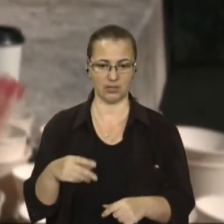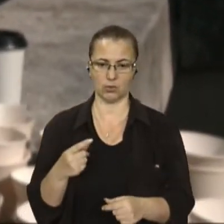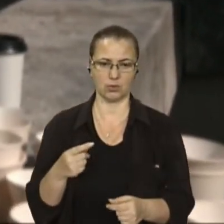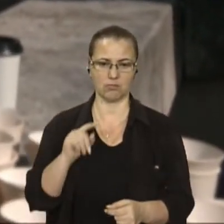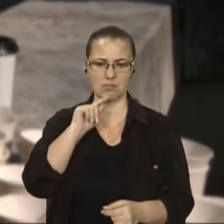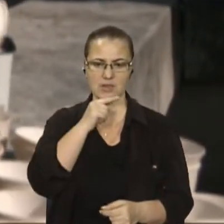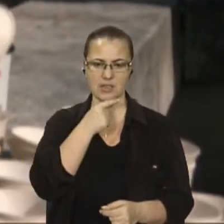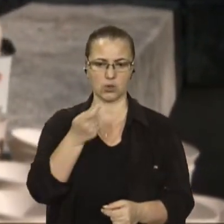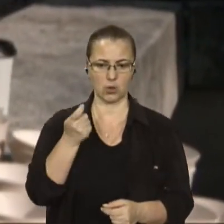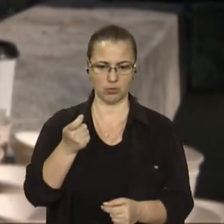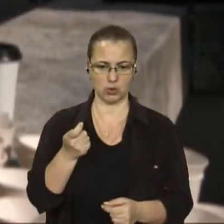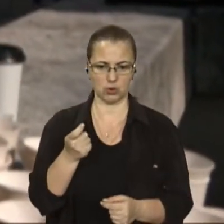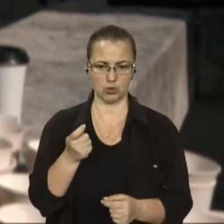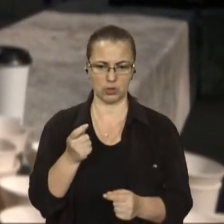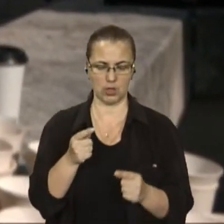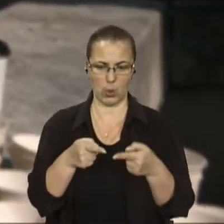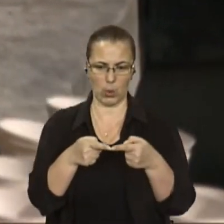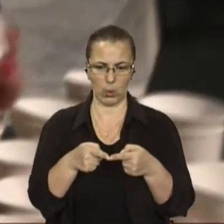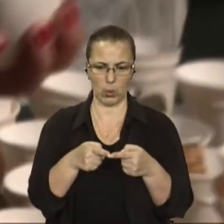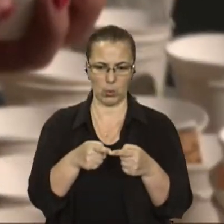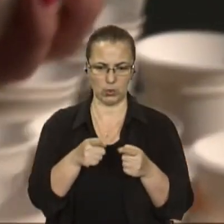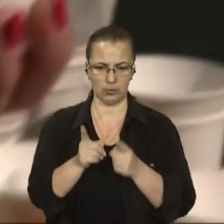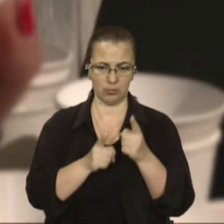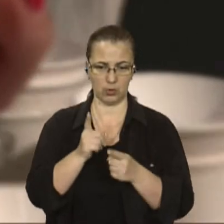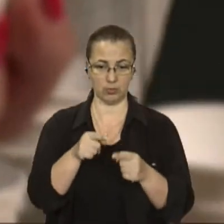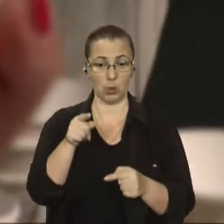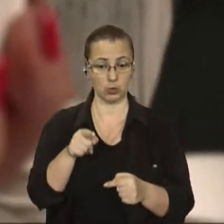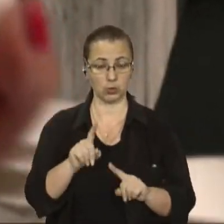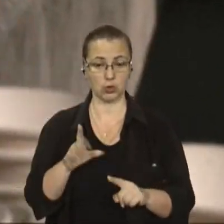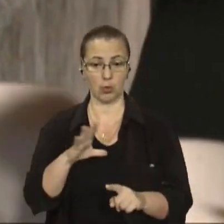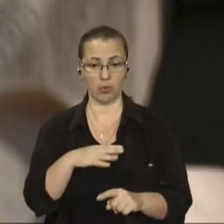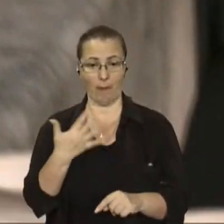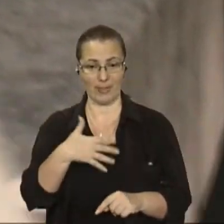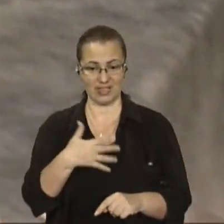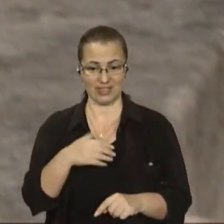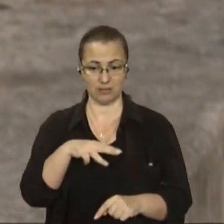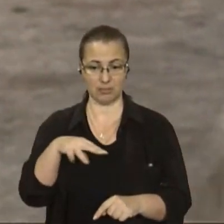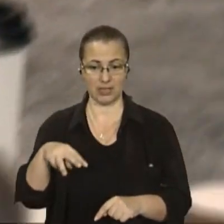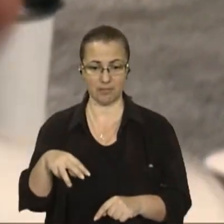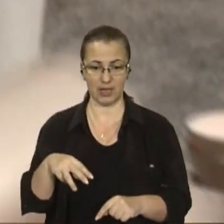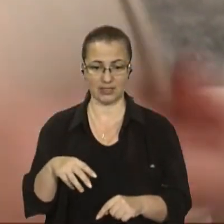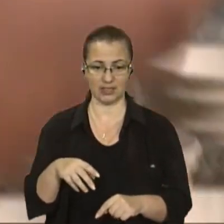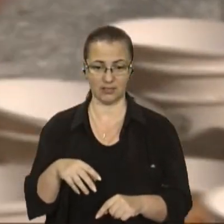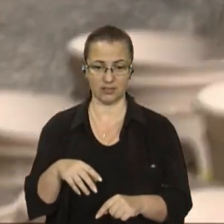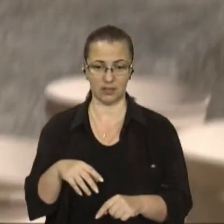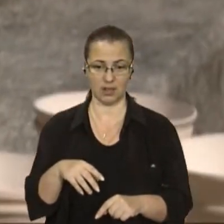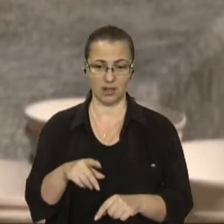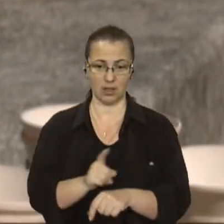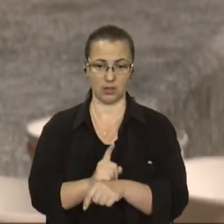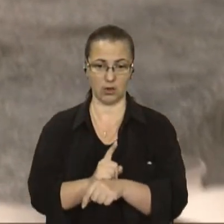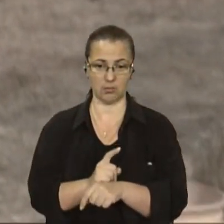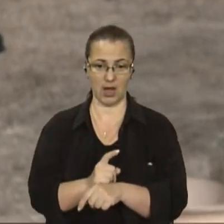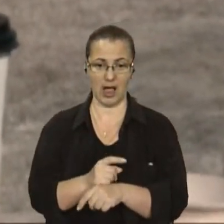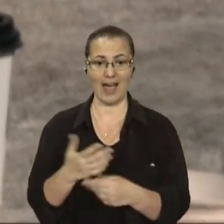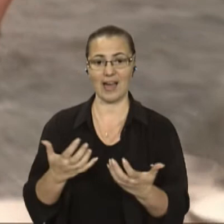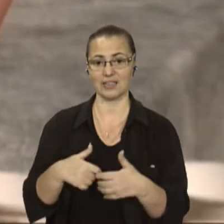зміна форми стаканчику і зміна нахилу кута. Тут вже оцей, був 50, стандартний. І